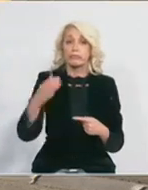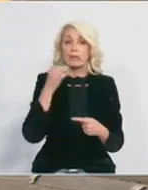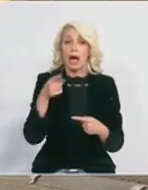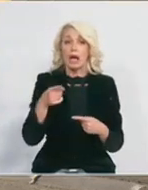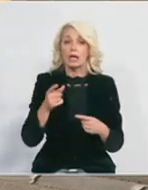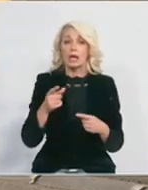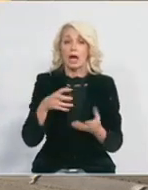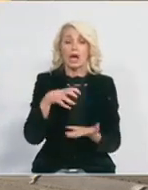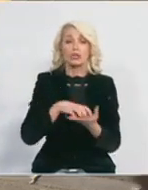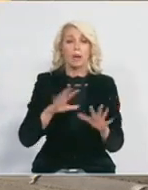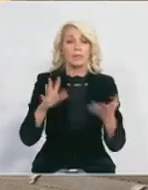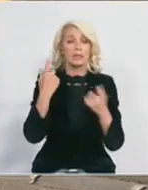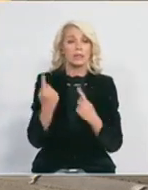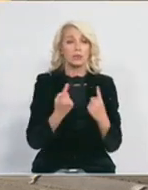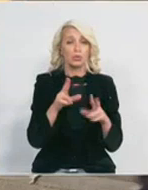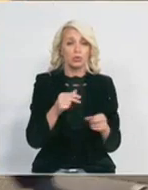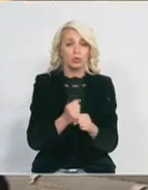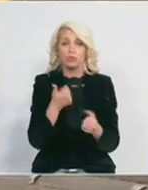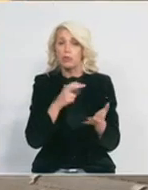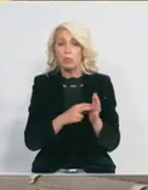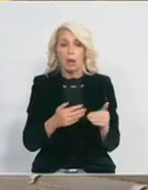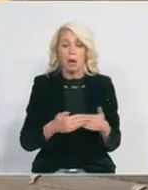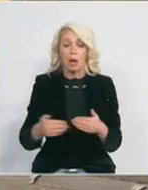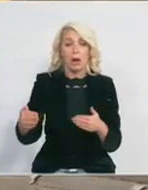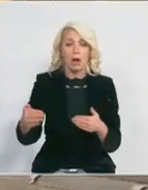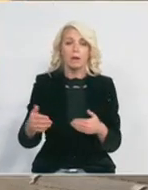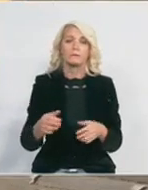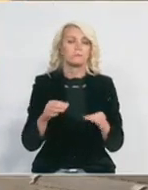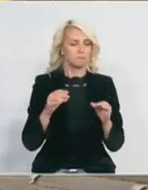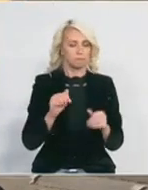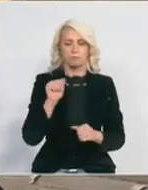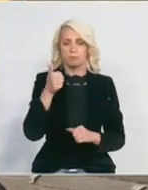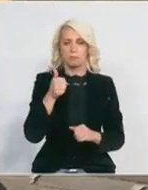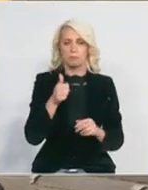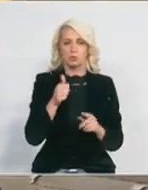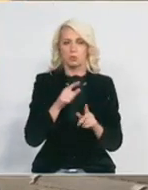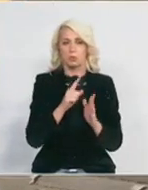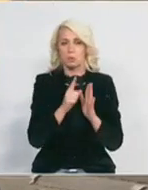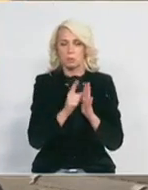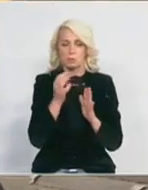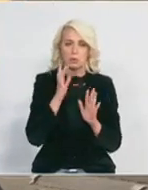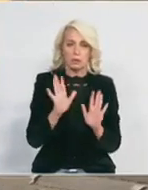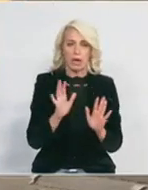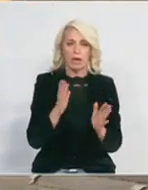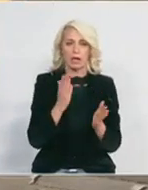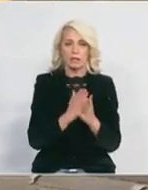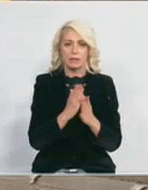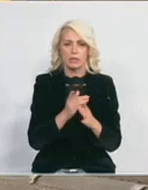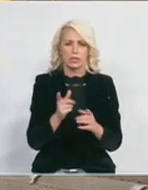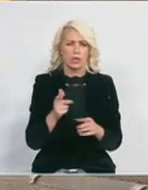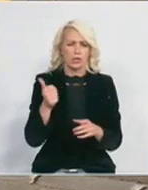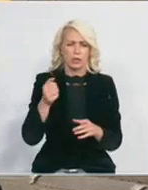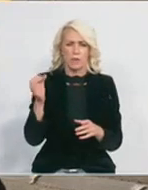za krizne situacije trebalo da uradi? Šta je još u planu? Apsolutno. Sutra ćemo u toku dana imati maksimalnu dezinfekciju blaca.